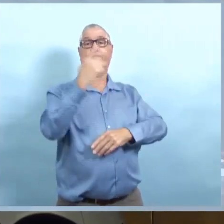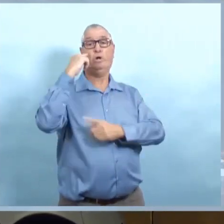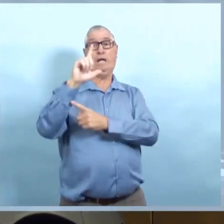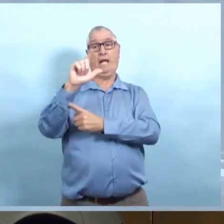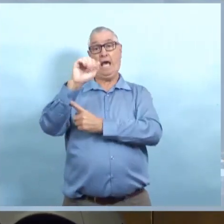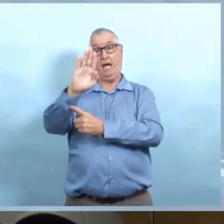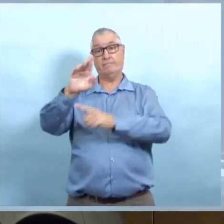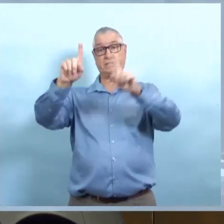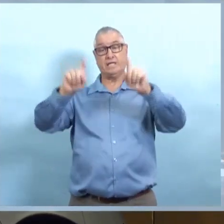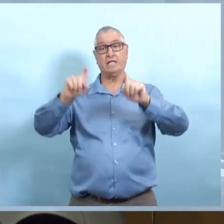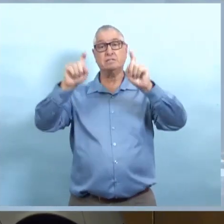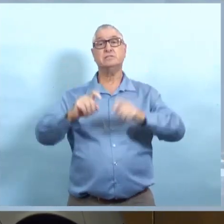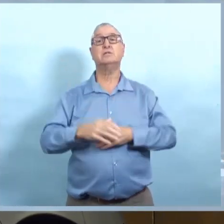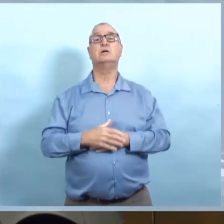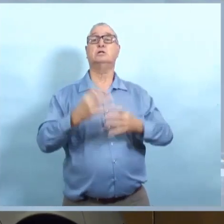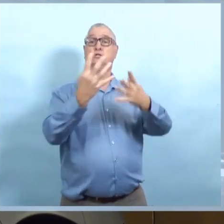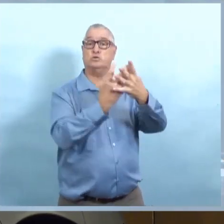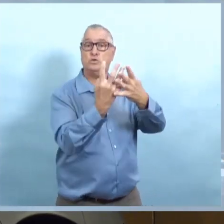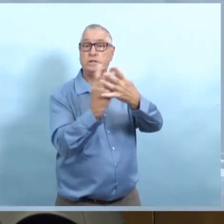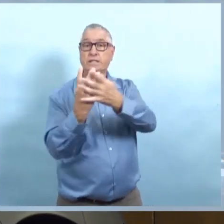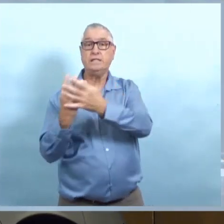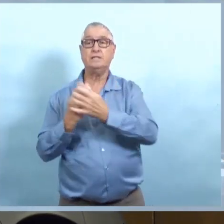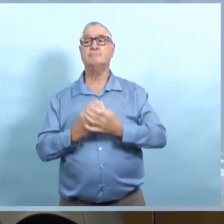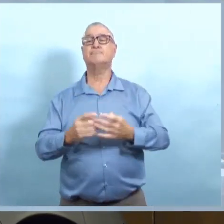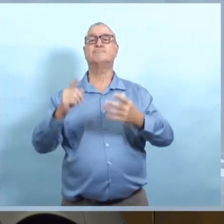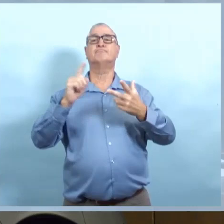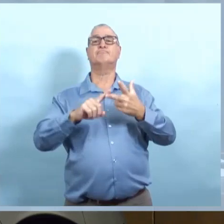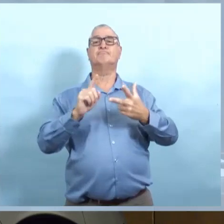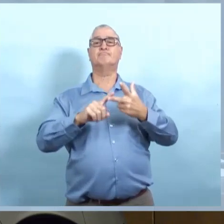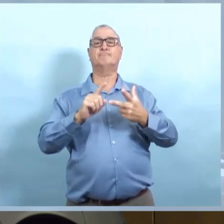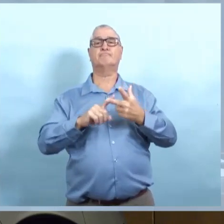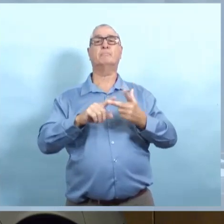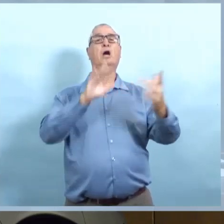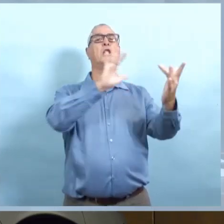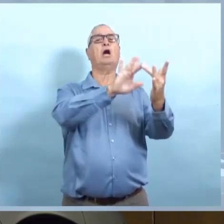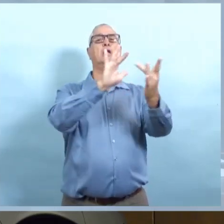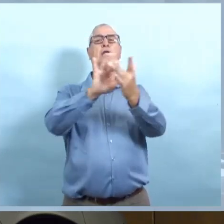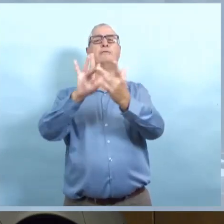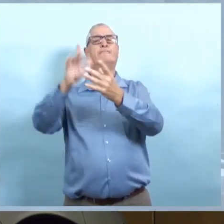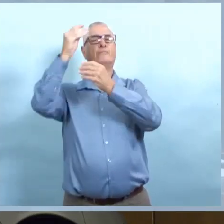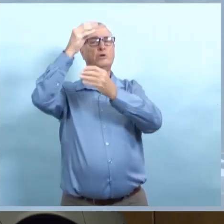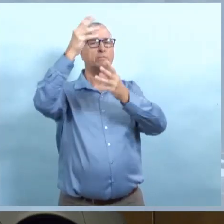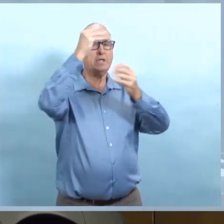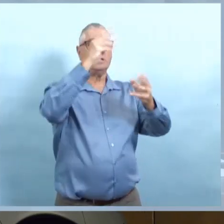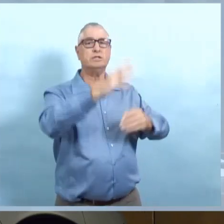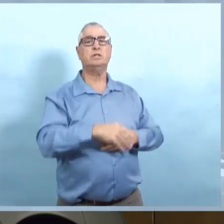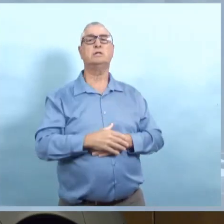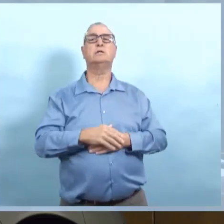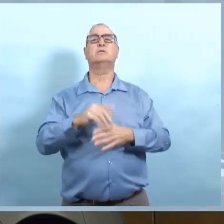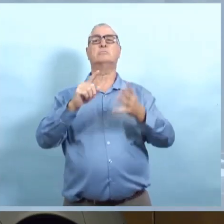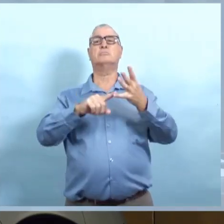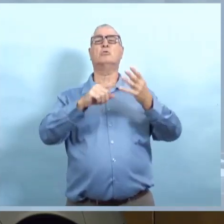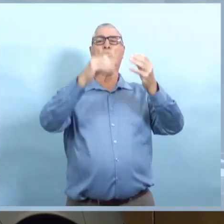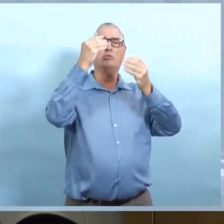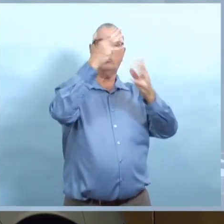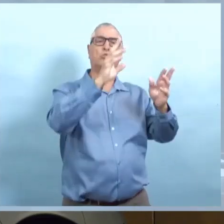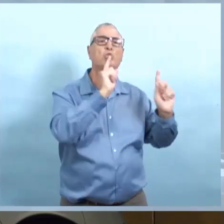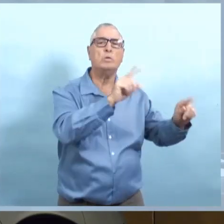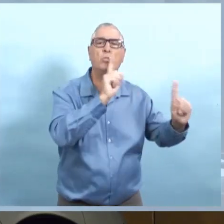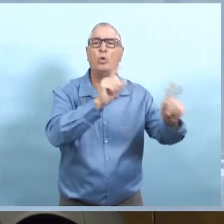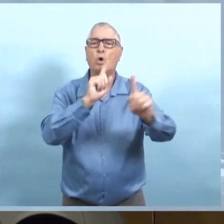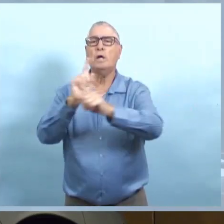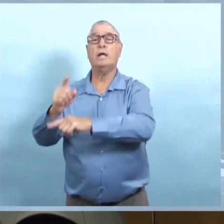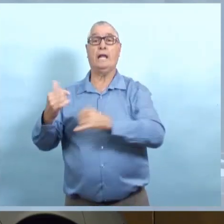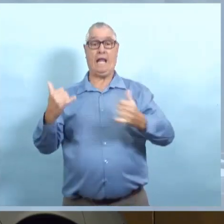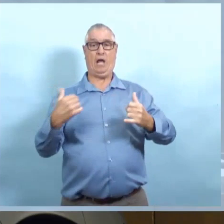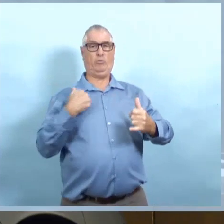de notre capacité à l'heure actuelle et ce sera accéléré pour voir la situation